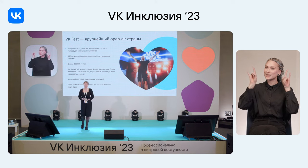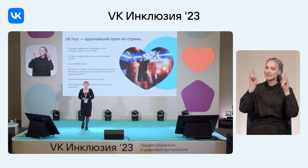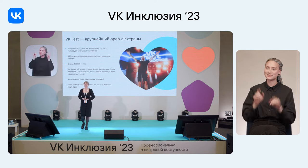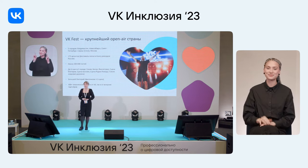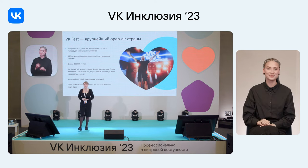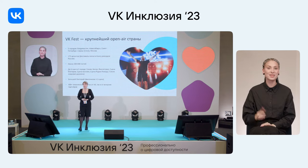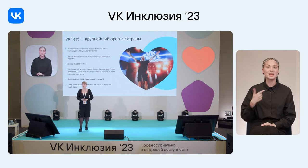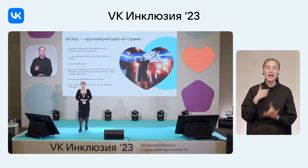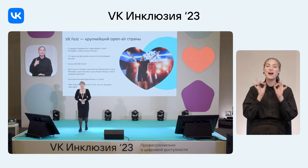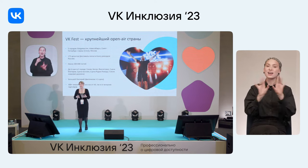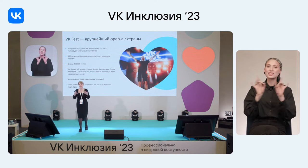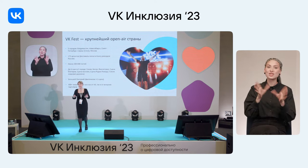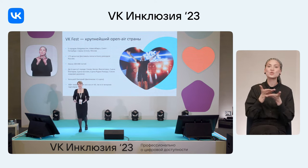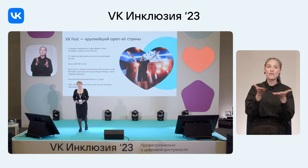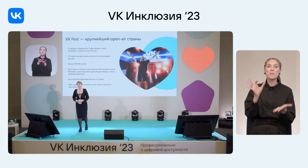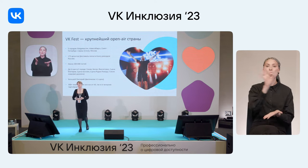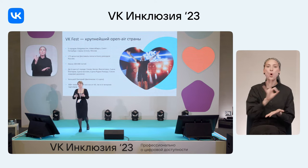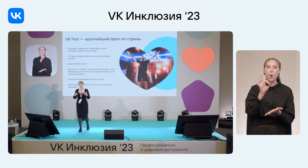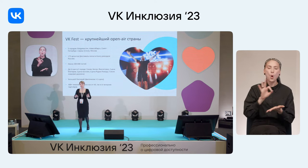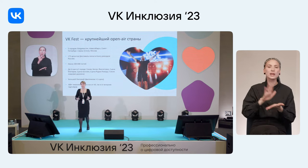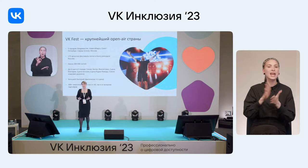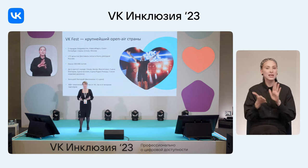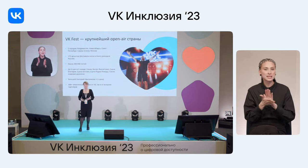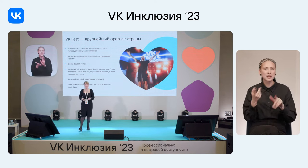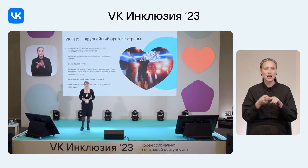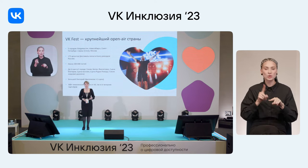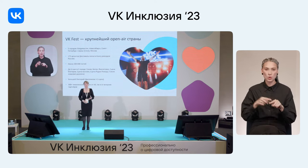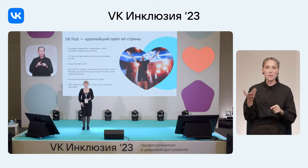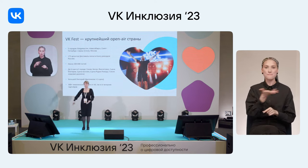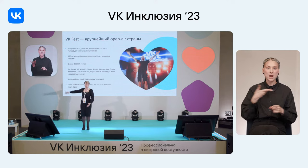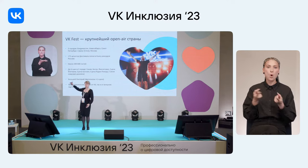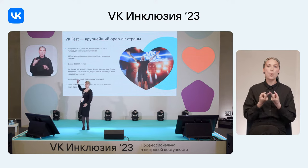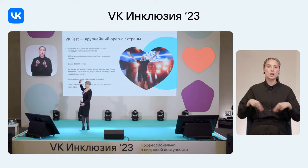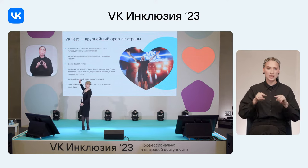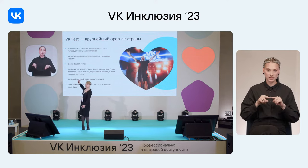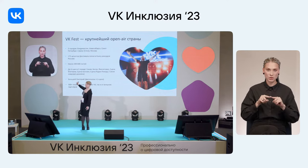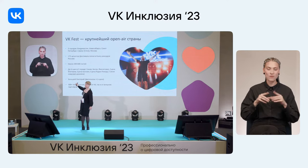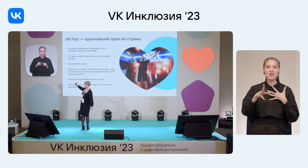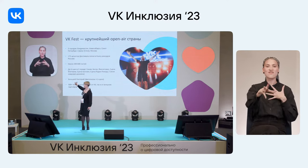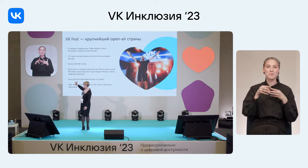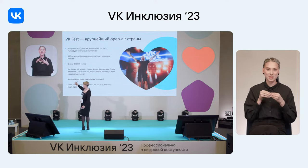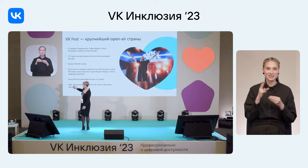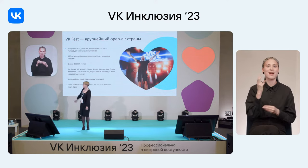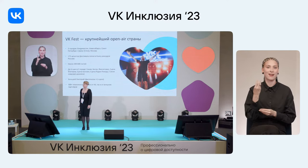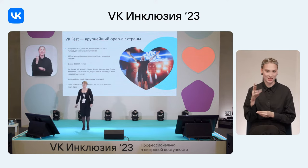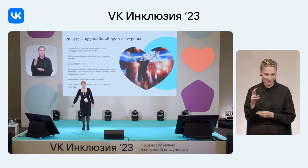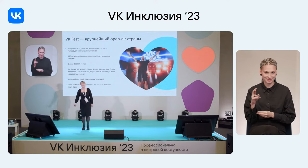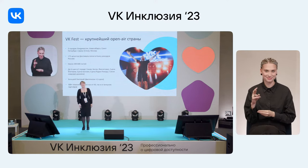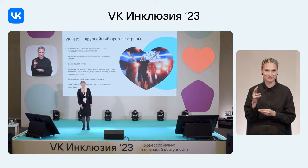Я вам расскажу о кейсе, который мы организовывали вместе с Катей,